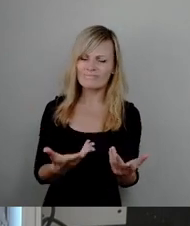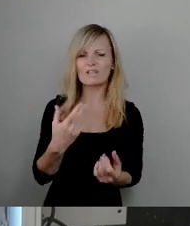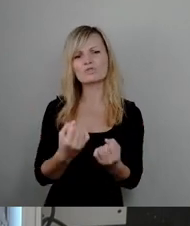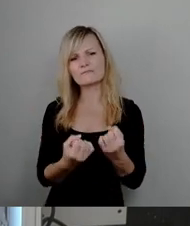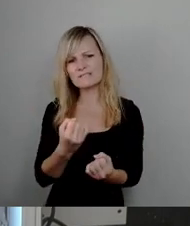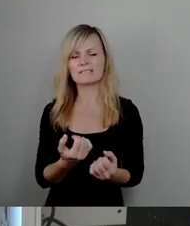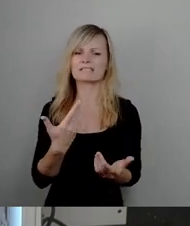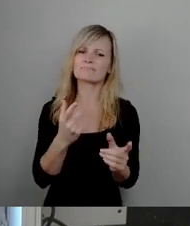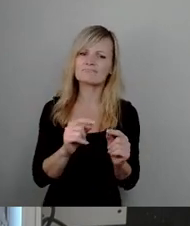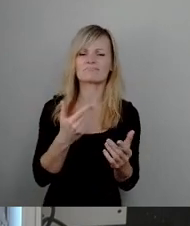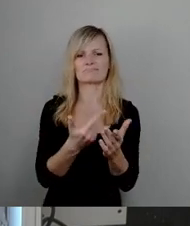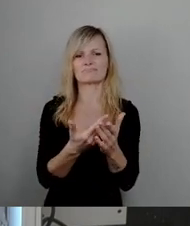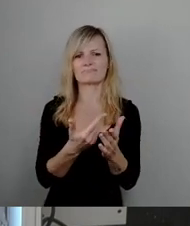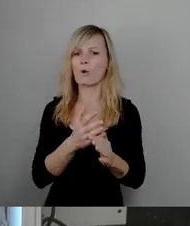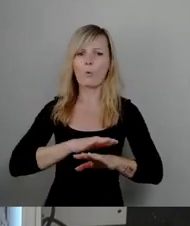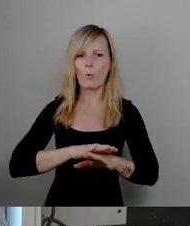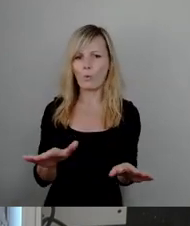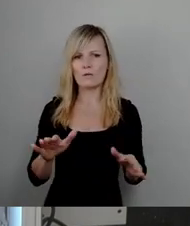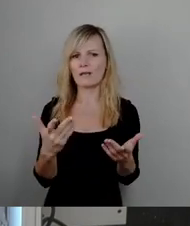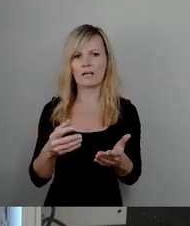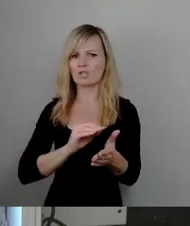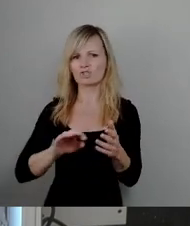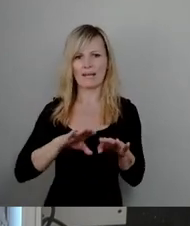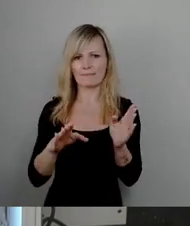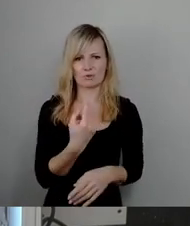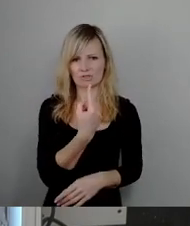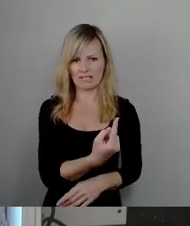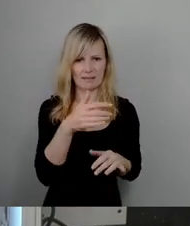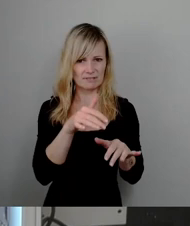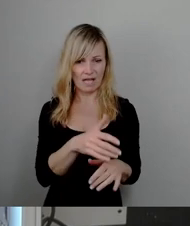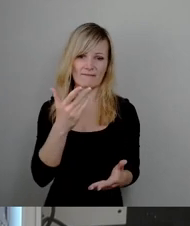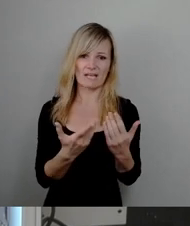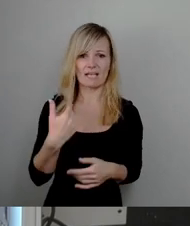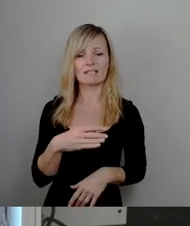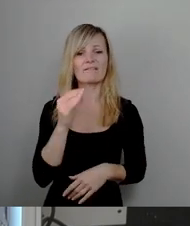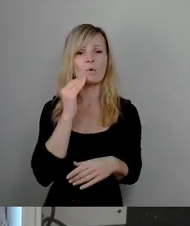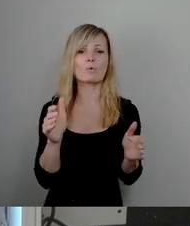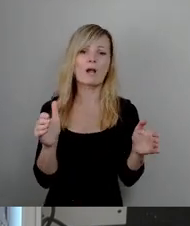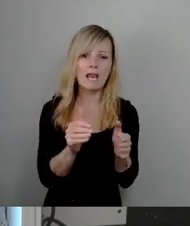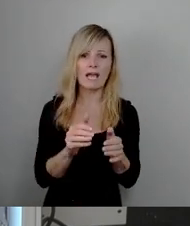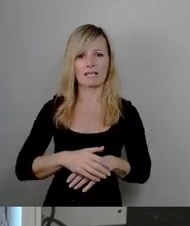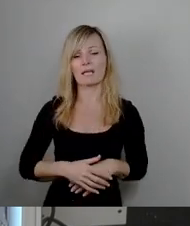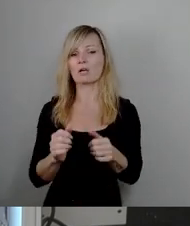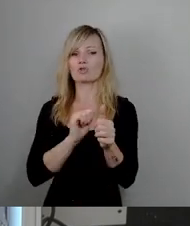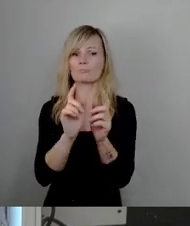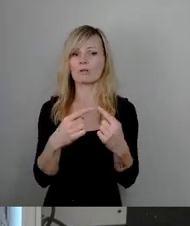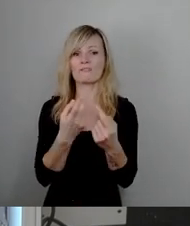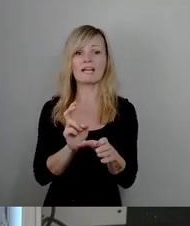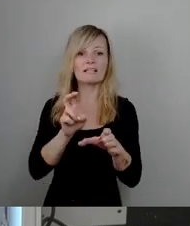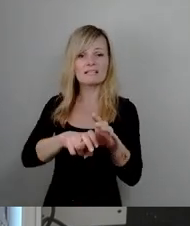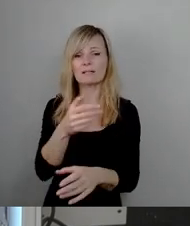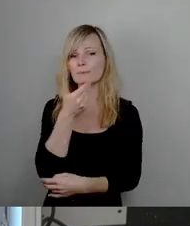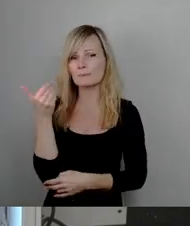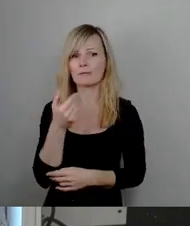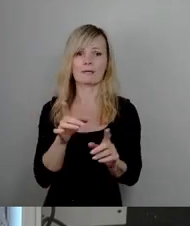Wohnungen ohne Schreibtisch für die Hausaufgaben. Das heißt aufwachsen ohne Sportverein, ohne Musikunterricht. Und das heißt auch